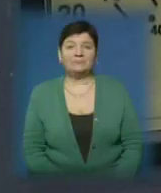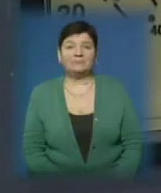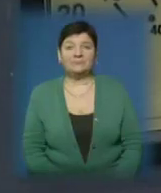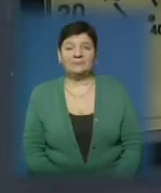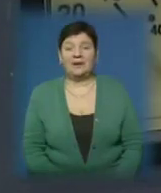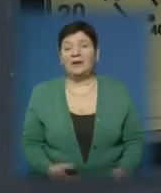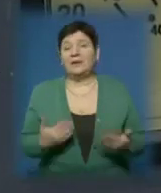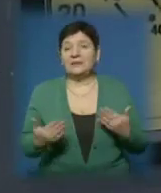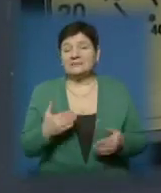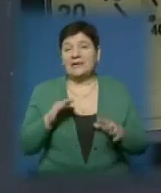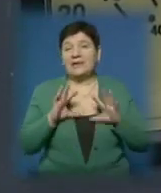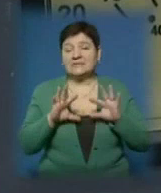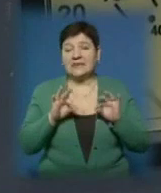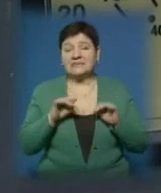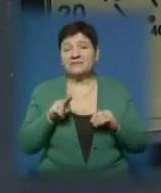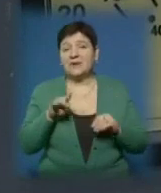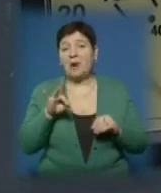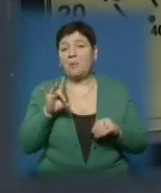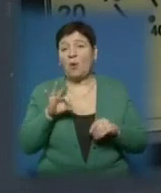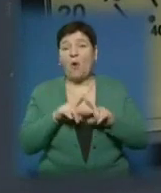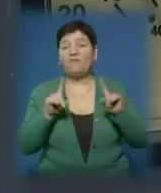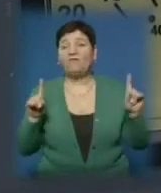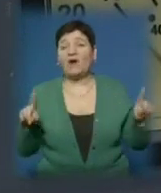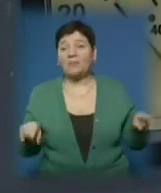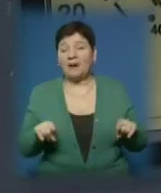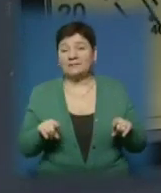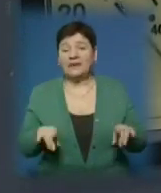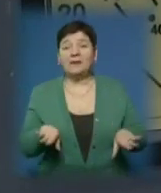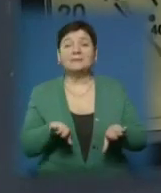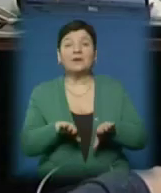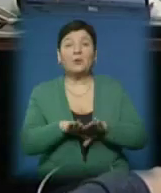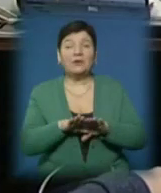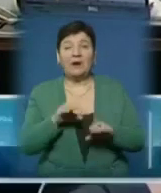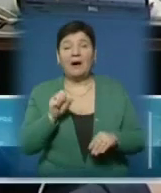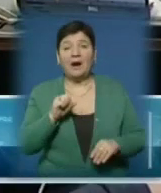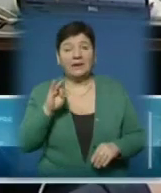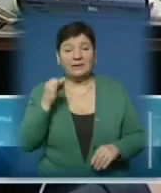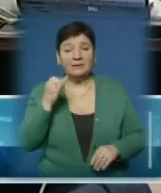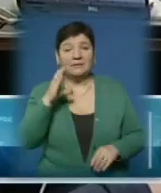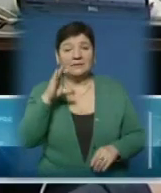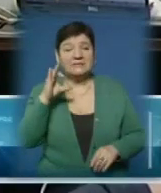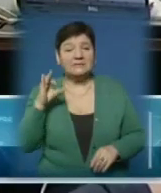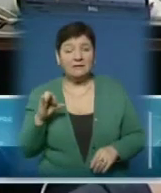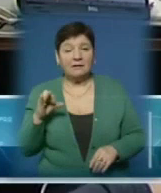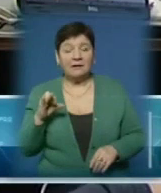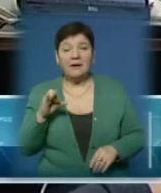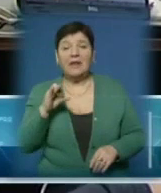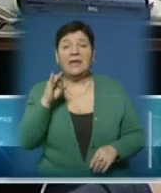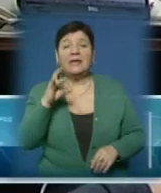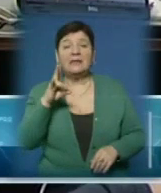Якщо розповісти про формат, то він у нас, скорее, IC. Більше всього у нас інді-рок,